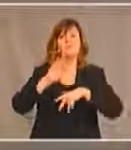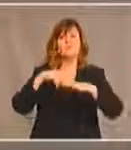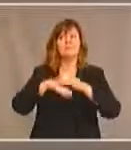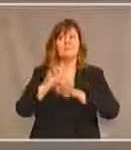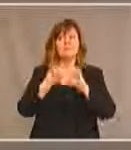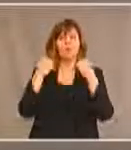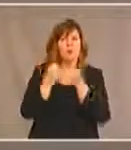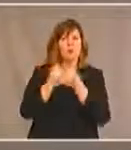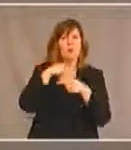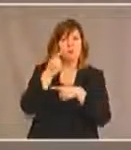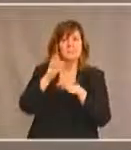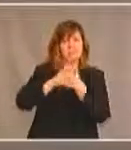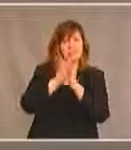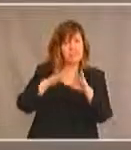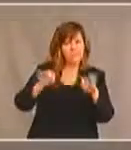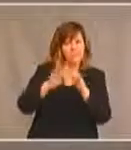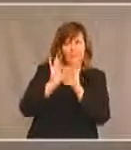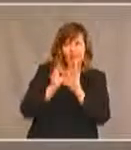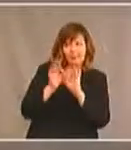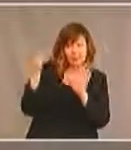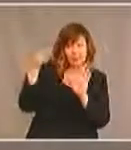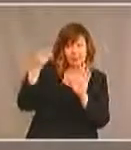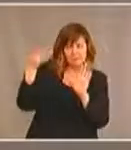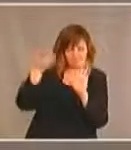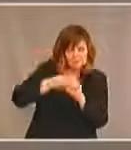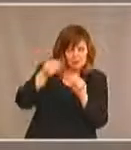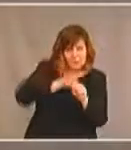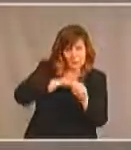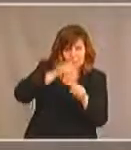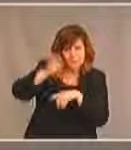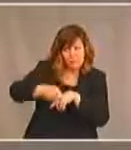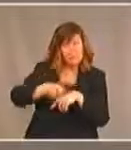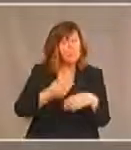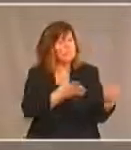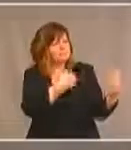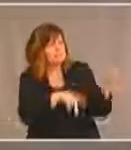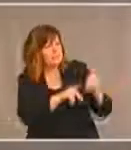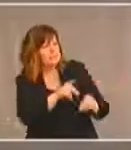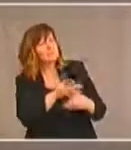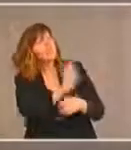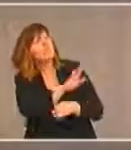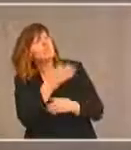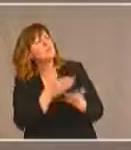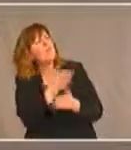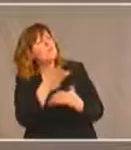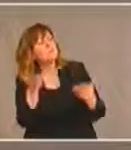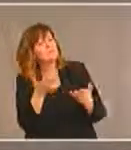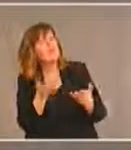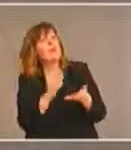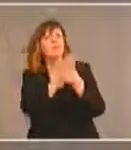organismes et que nous encourageons les gens à parler de leurs droits on pourra se familiariser avec cette réalité